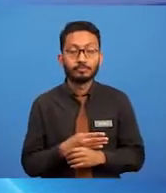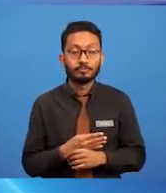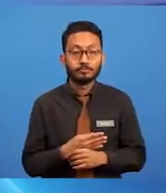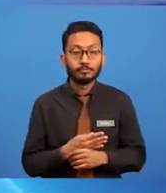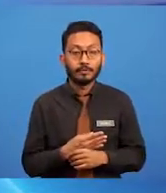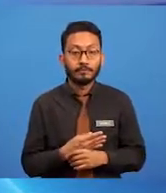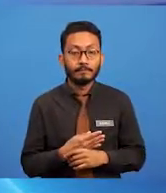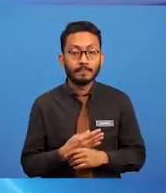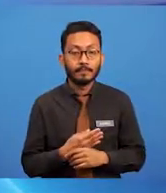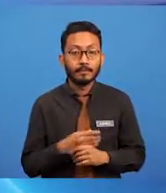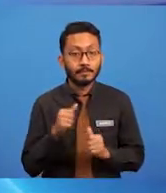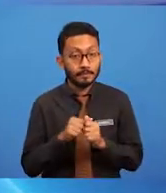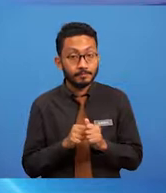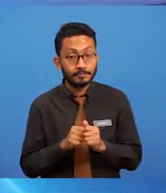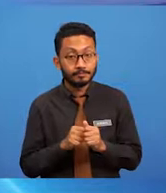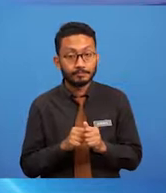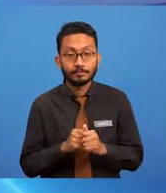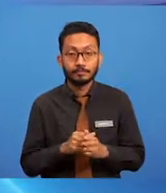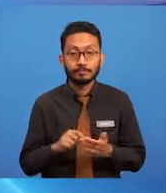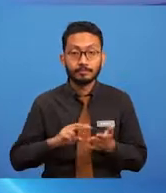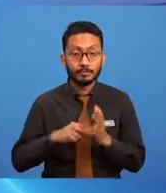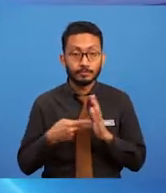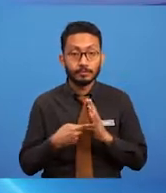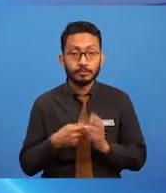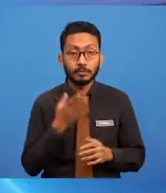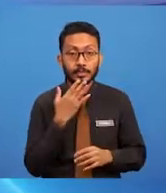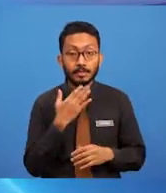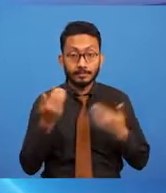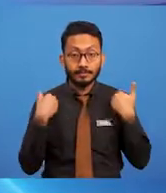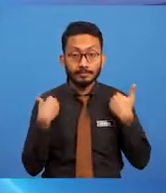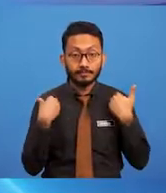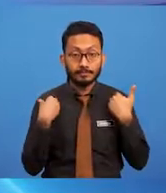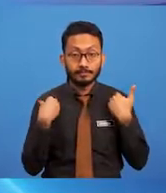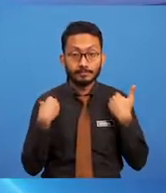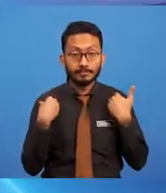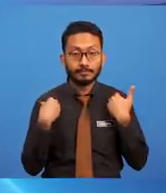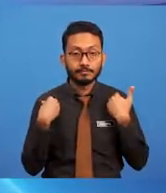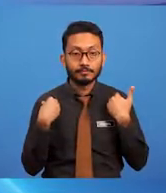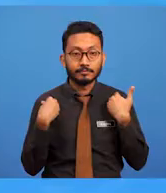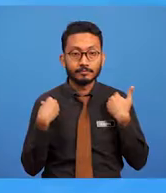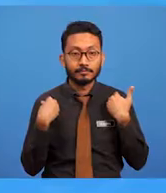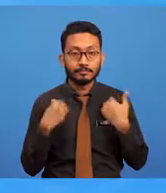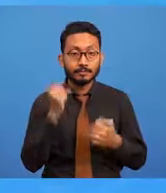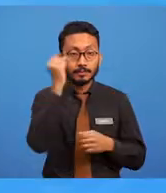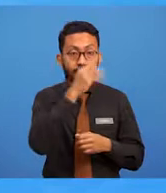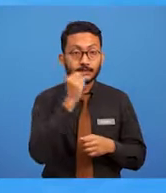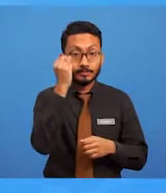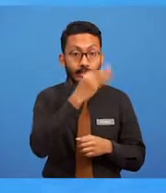Setiap konsep warna mempunyai ciri-ciri tersendiri dan warna yang tertentu.